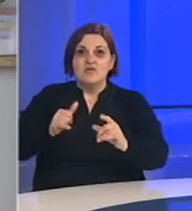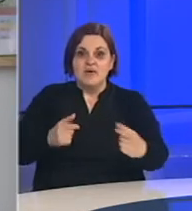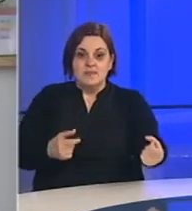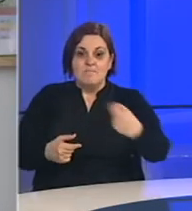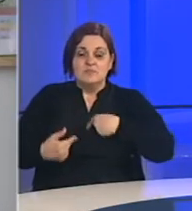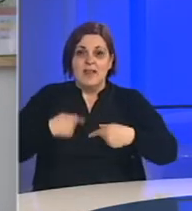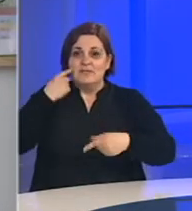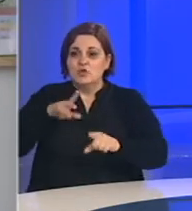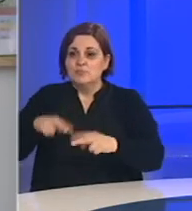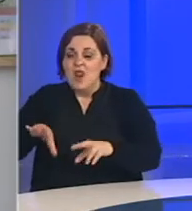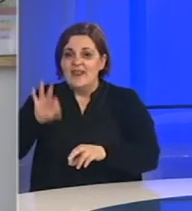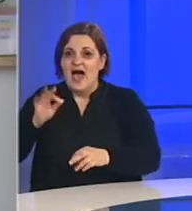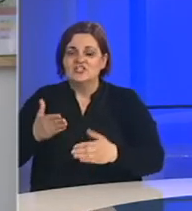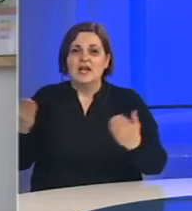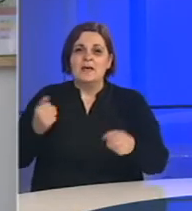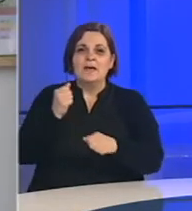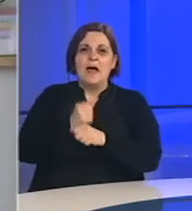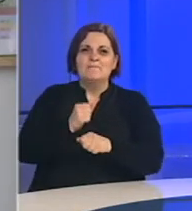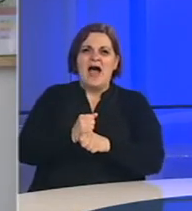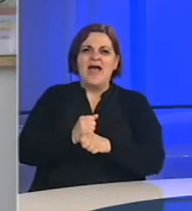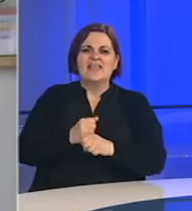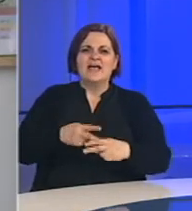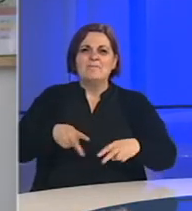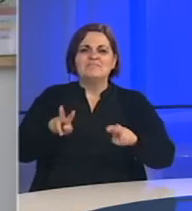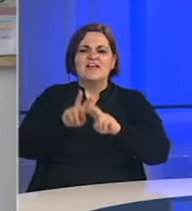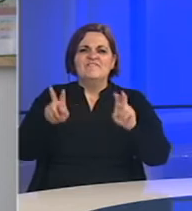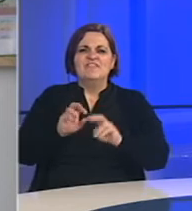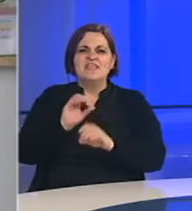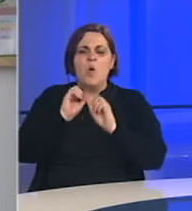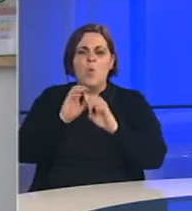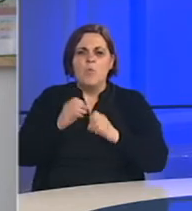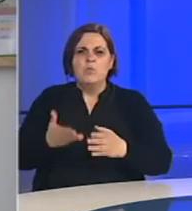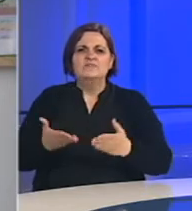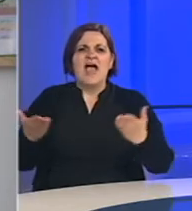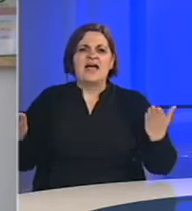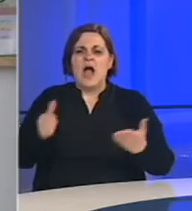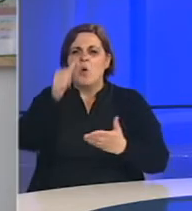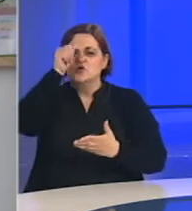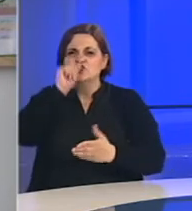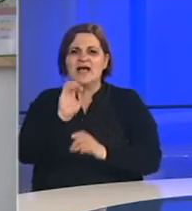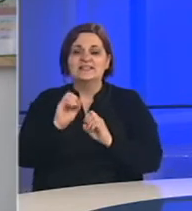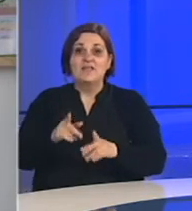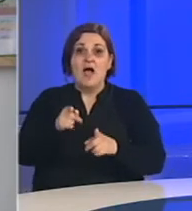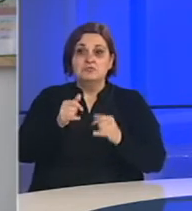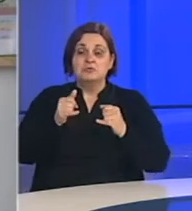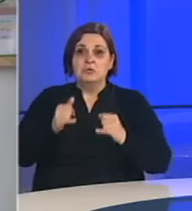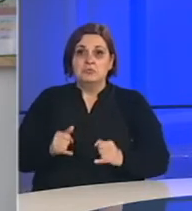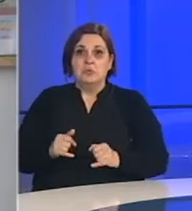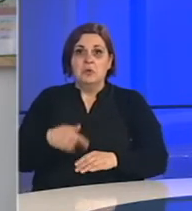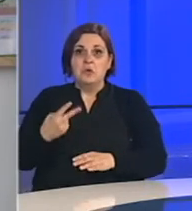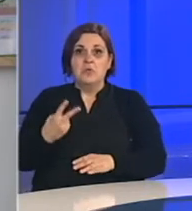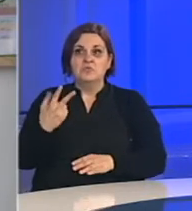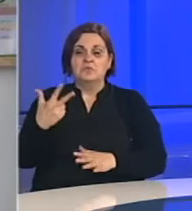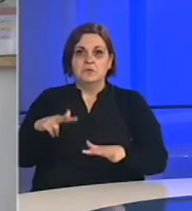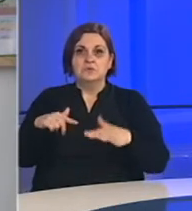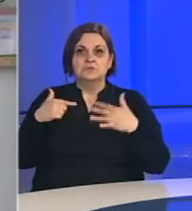poslalo pa dok smo napravili nekoliko videa uputa i za djece i za nastavnike kako će gdje će kuda će tako je sad je to već ja mislim nakon dvije ili